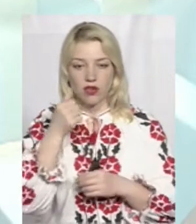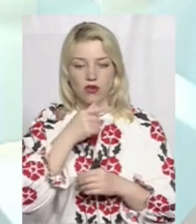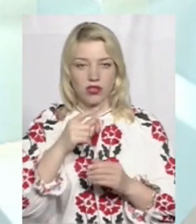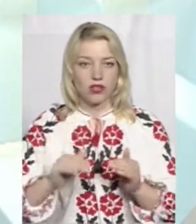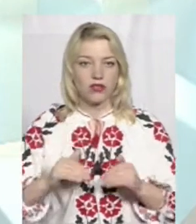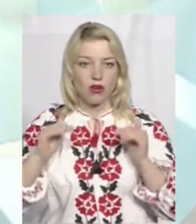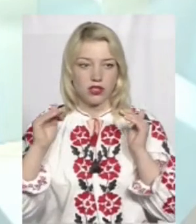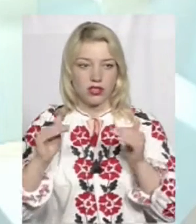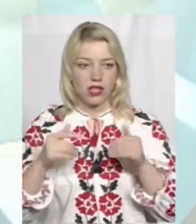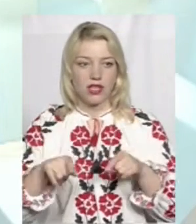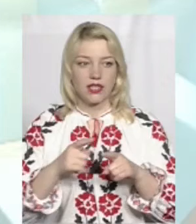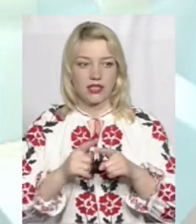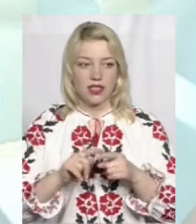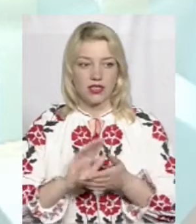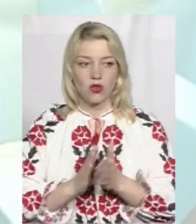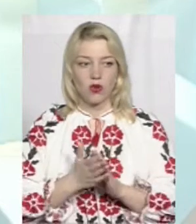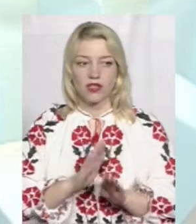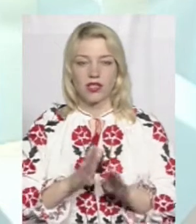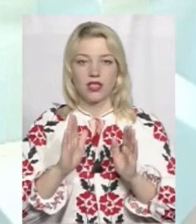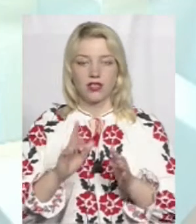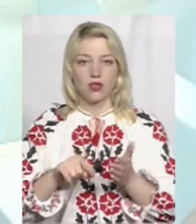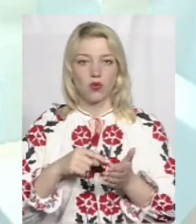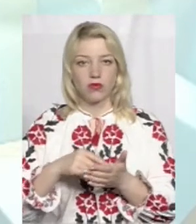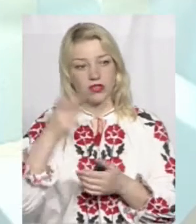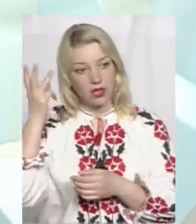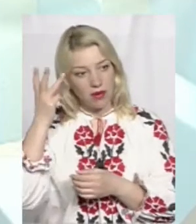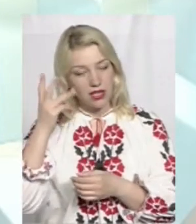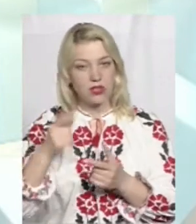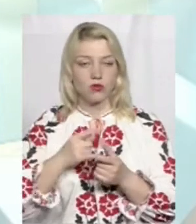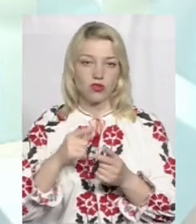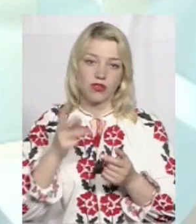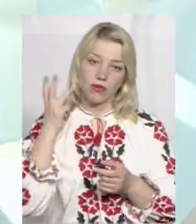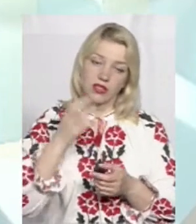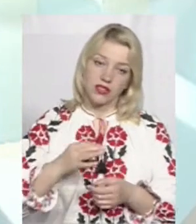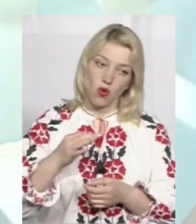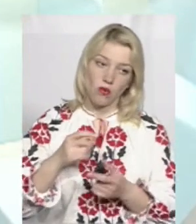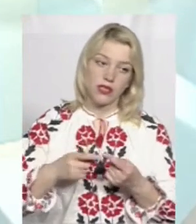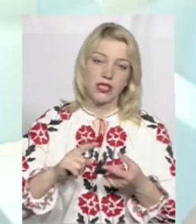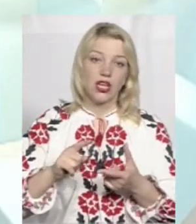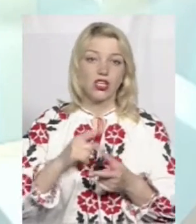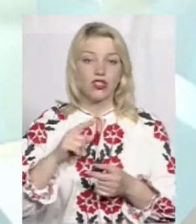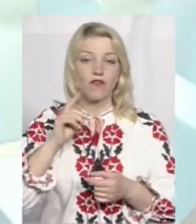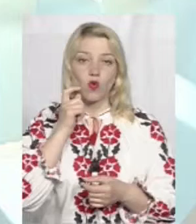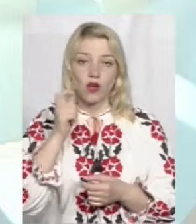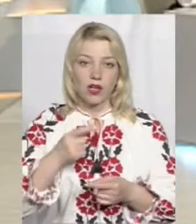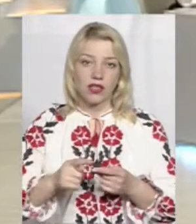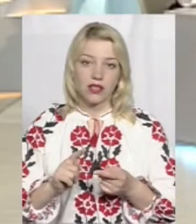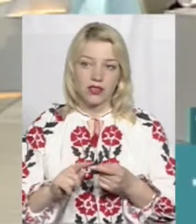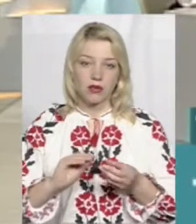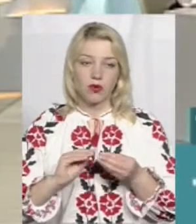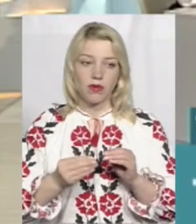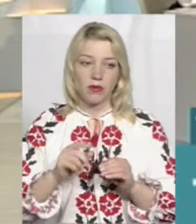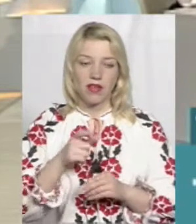зростає. І це ситуація не тільки в місті Хмельницькому, Хмельницькій області чи в Україні, а це загалом проблема